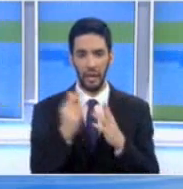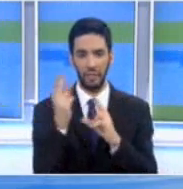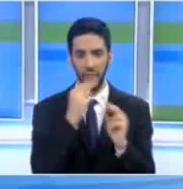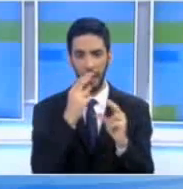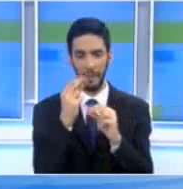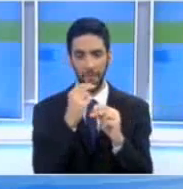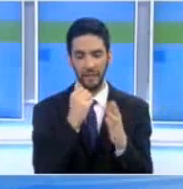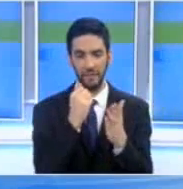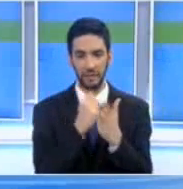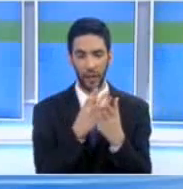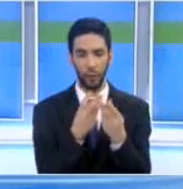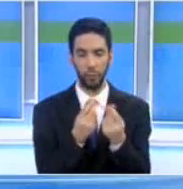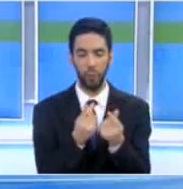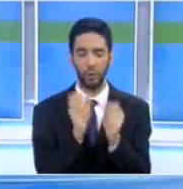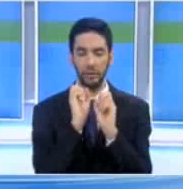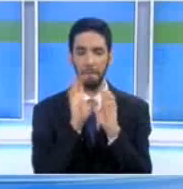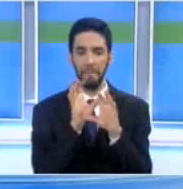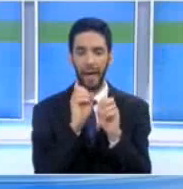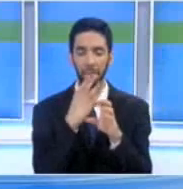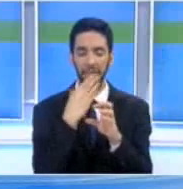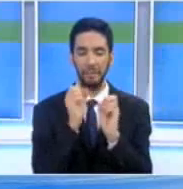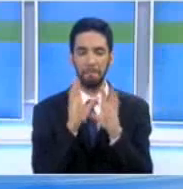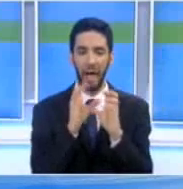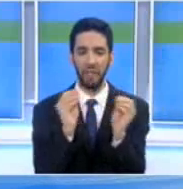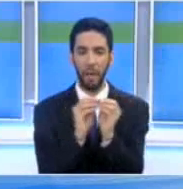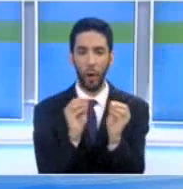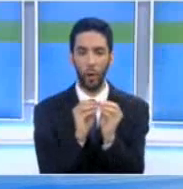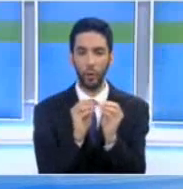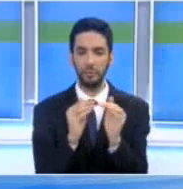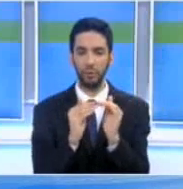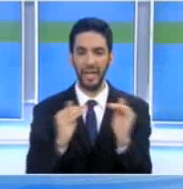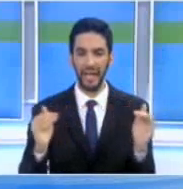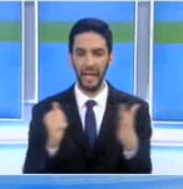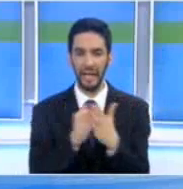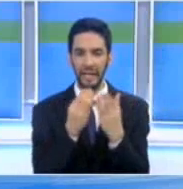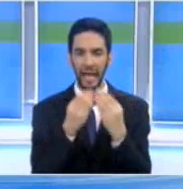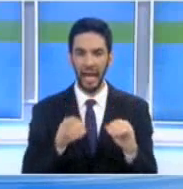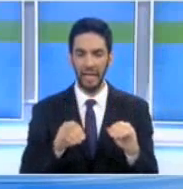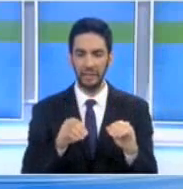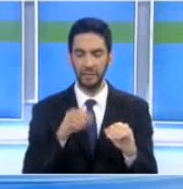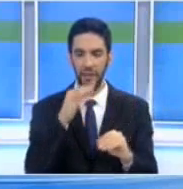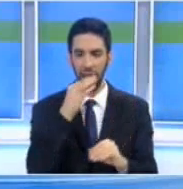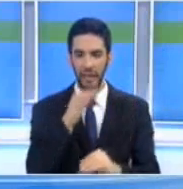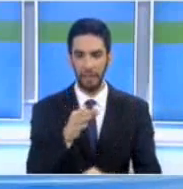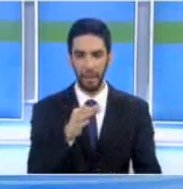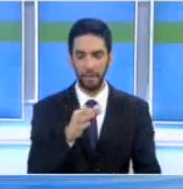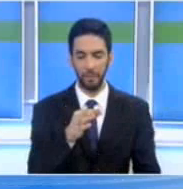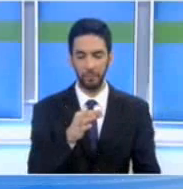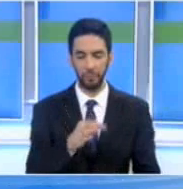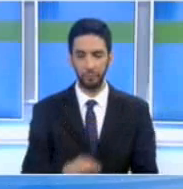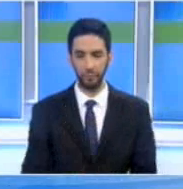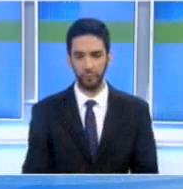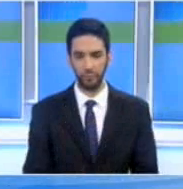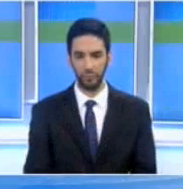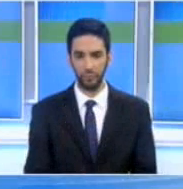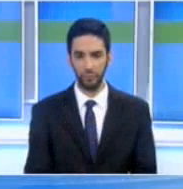κουρτούρα λύσης όπως είπε Ειρήνης που θα πρέπει να καλλιεργηθεί σημειώνοντας ο ίδιος εκτιμά στις δηλώσεις του ανέφερ ότι αυτή που